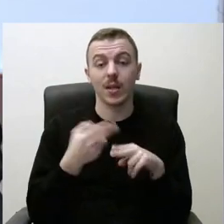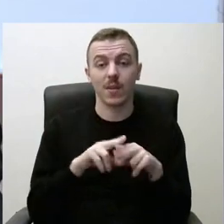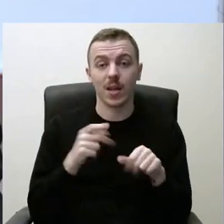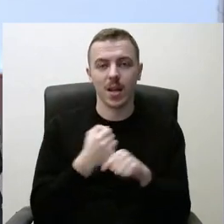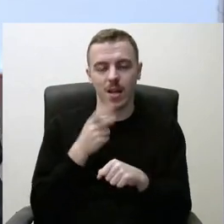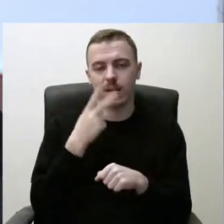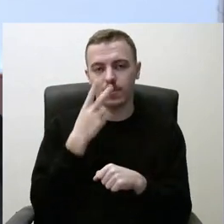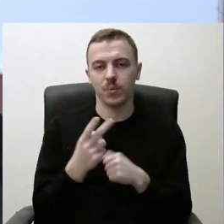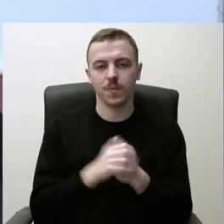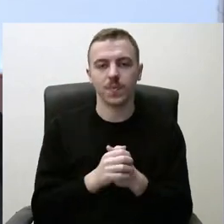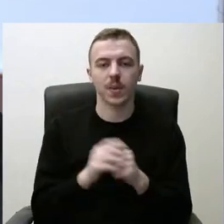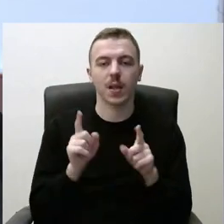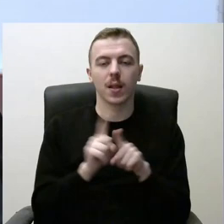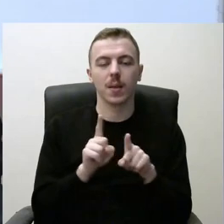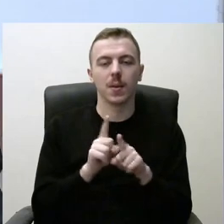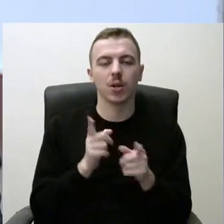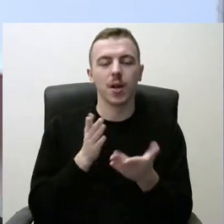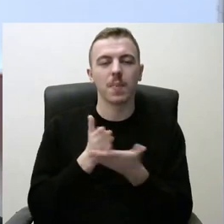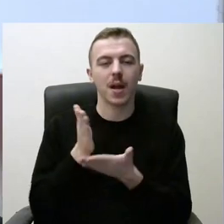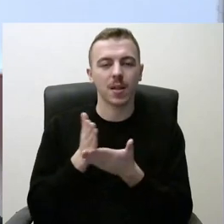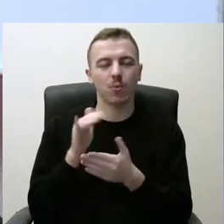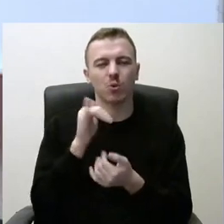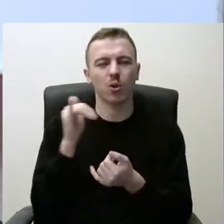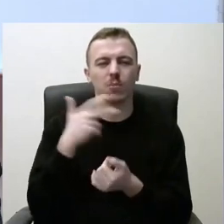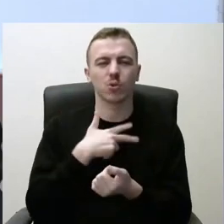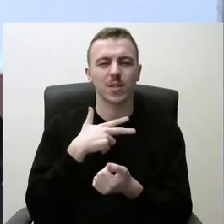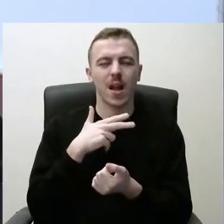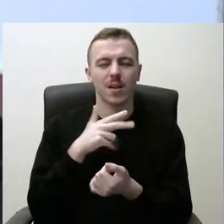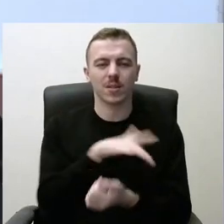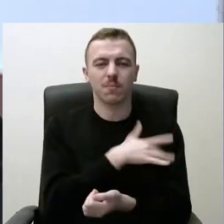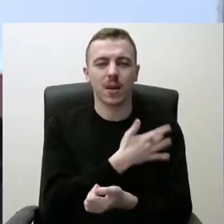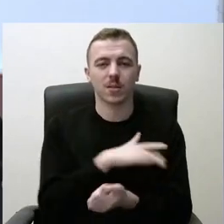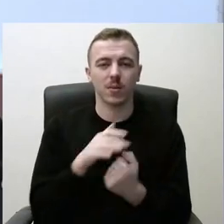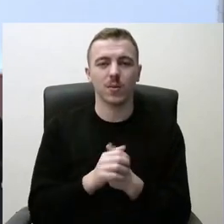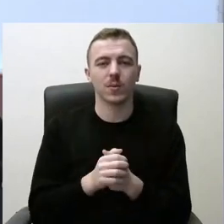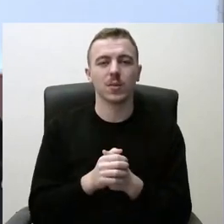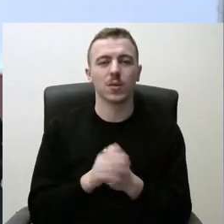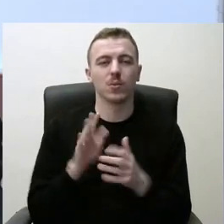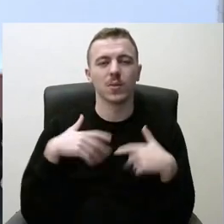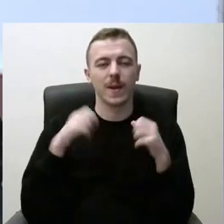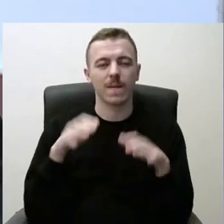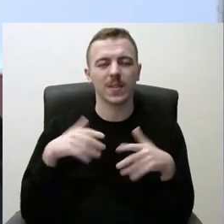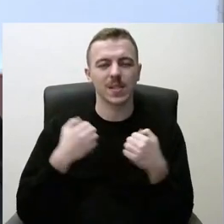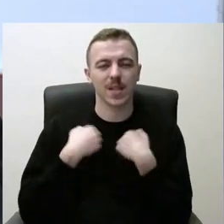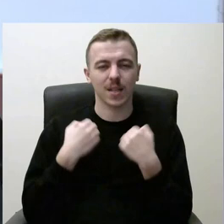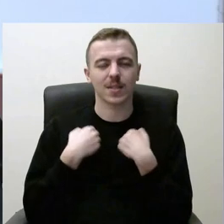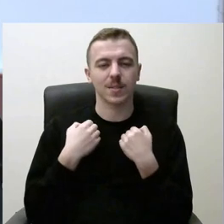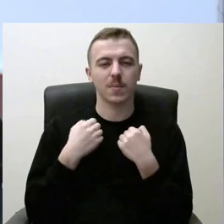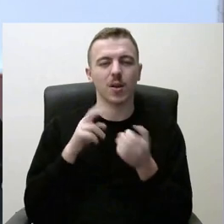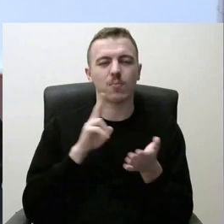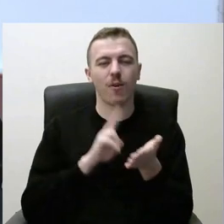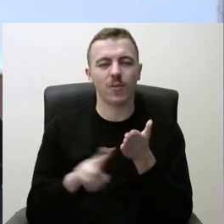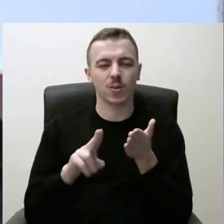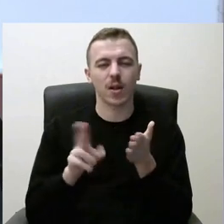įvertinti toliau, prieinamos ir kokybiškos socialinės paslaugos. Dėsime visas pastangas, kad profesionalios,